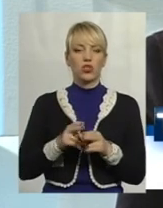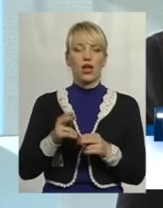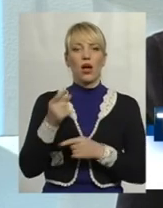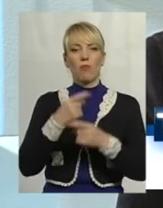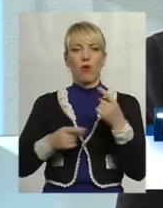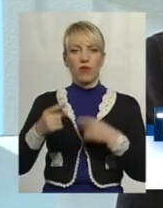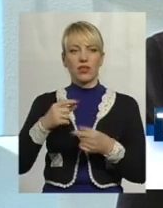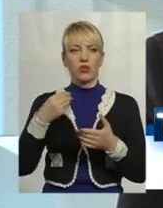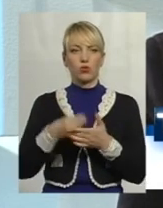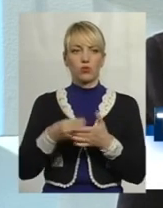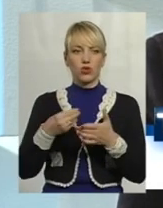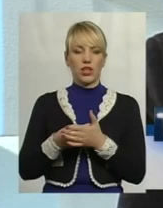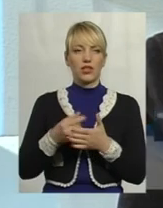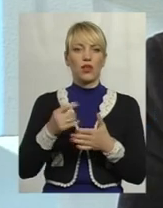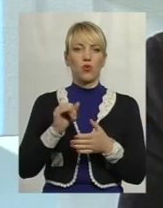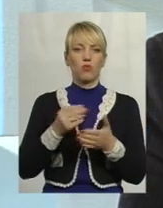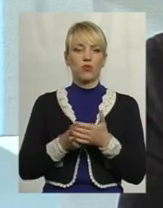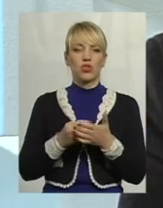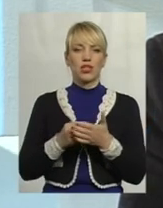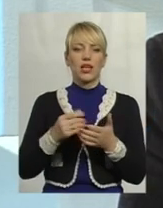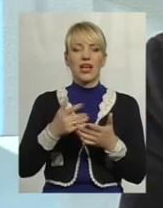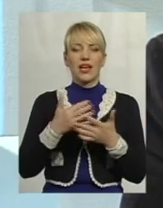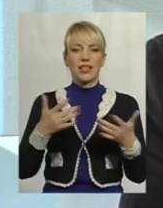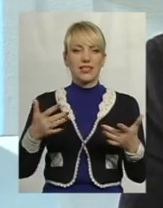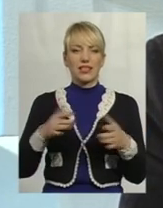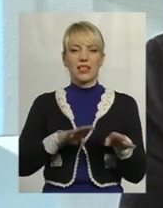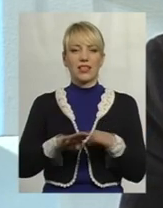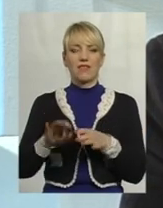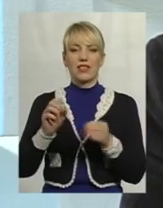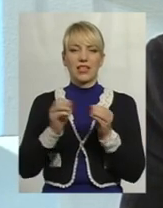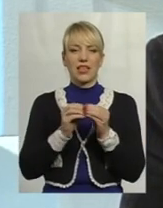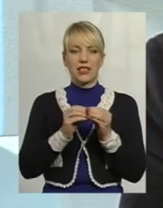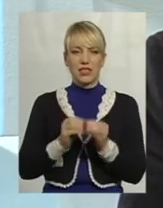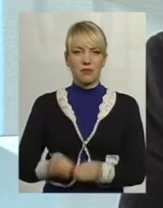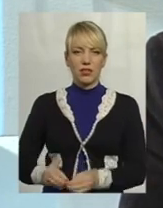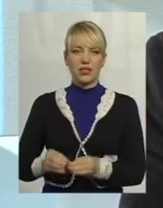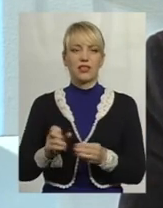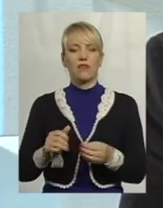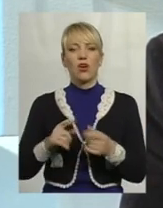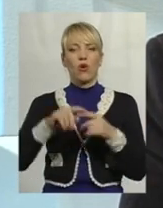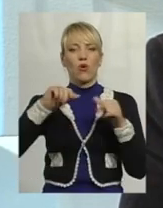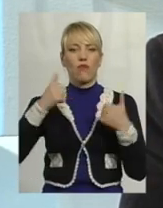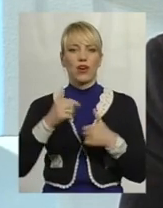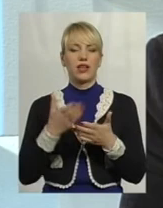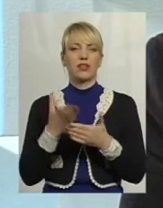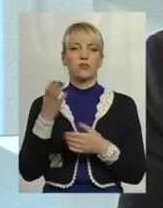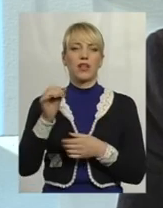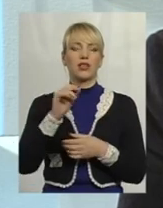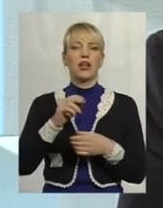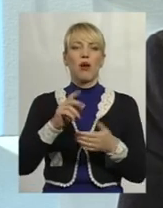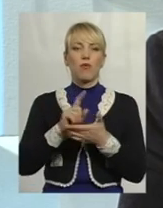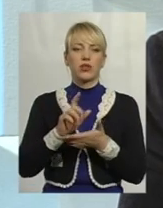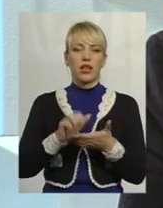у бюджети, у бюджети різних рівнів за 10 місяців. У вигляді сплати податків, тобто єдиного соціального внеску,